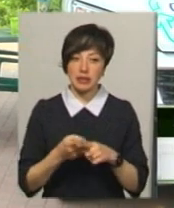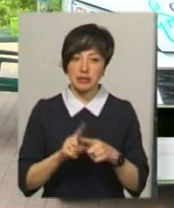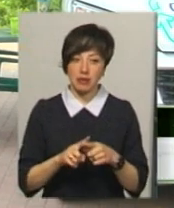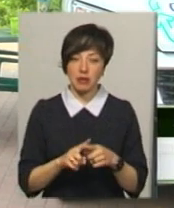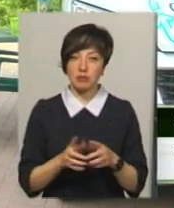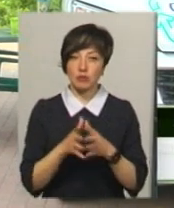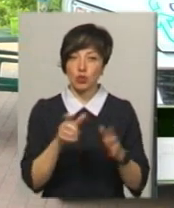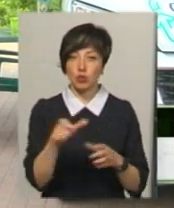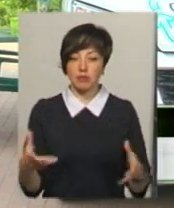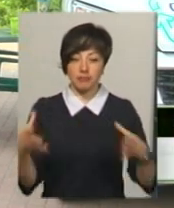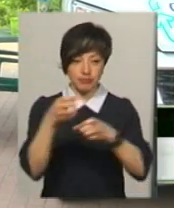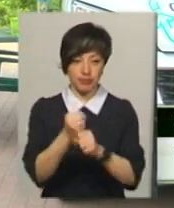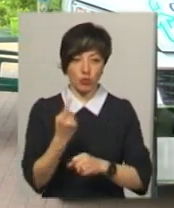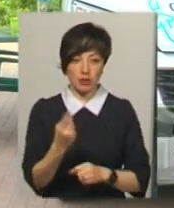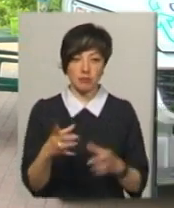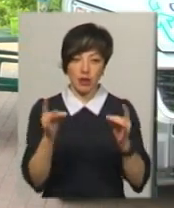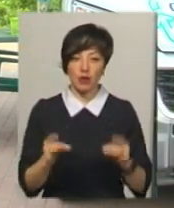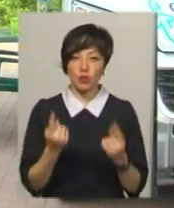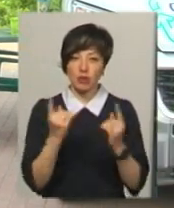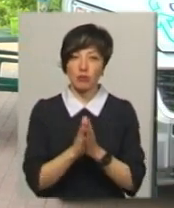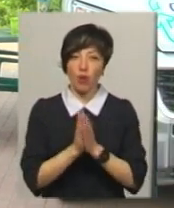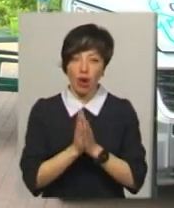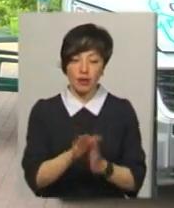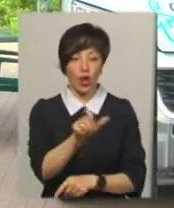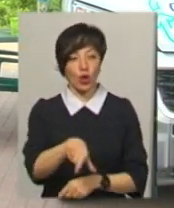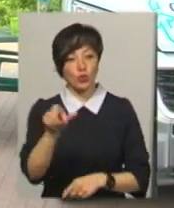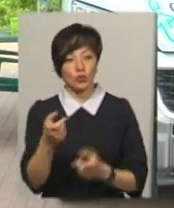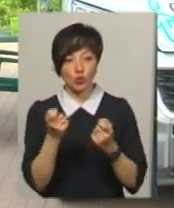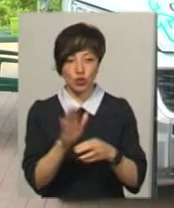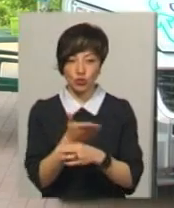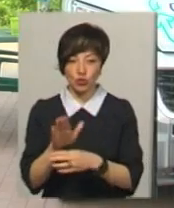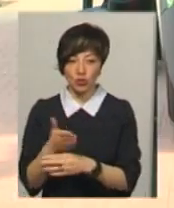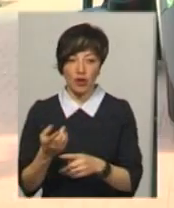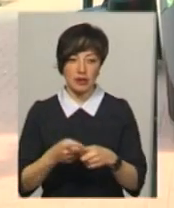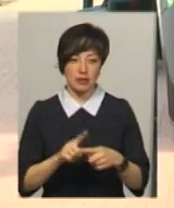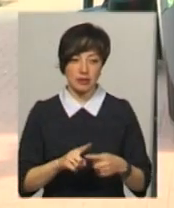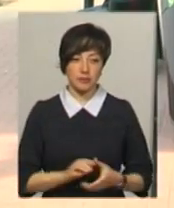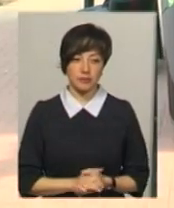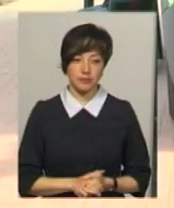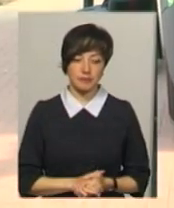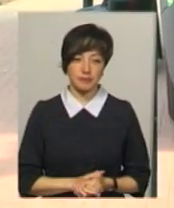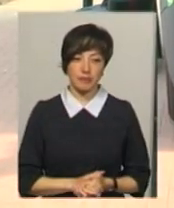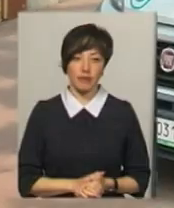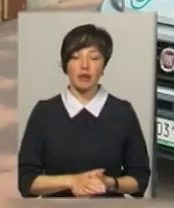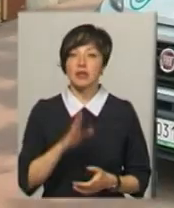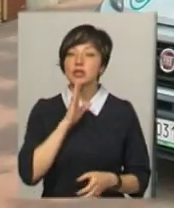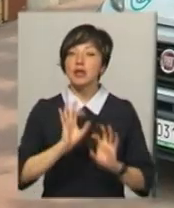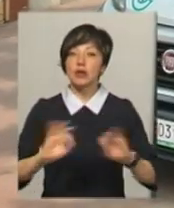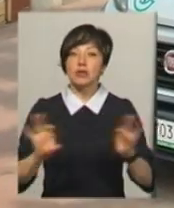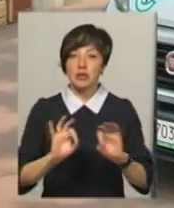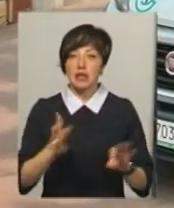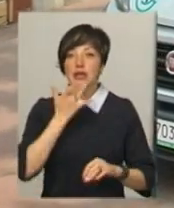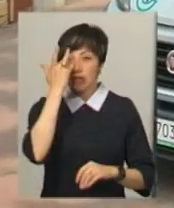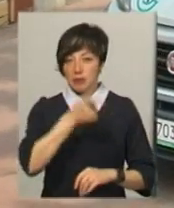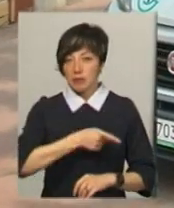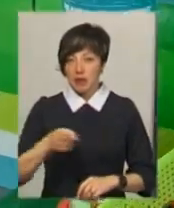більшість людей, приносять це в одному пакетику. Тому в нас велике прохання, щоб люди хоч трохи сортували це. За словами Євгенії Смолієнку, у